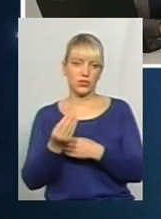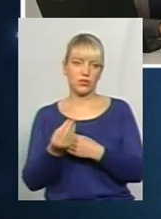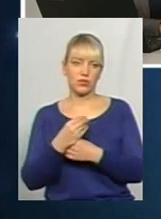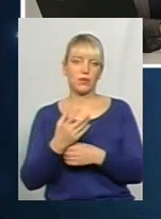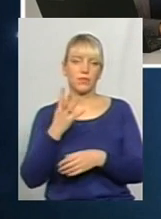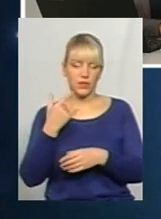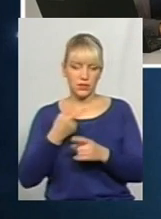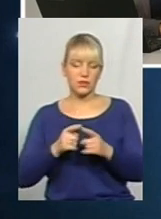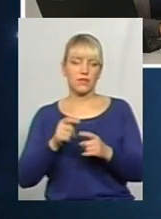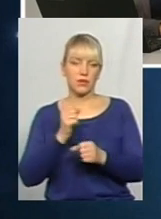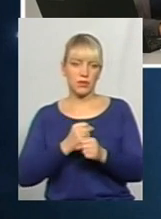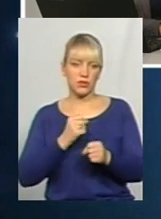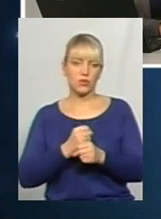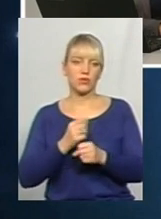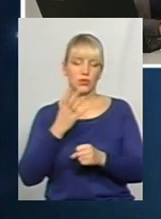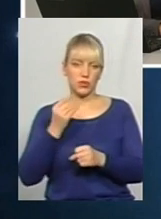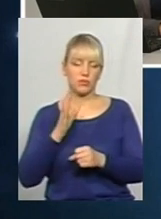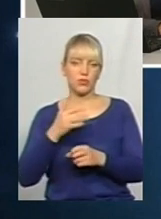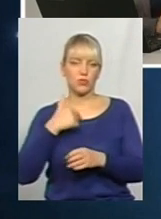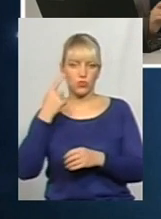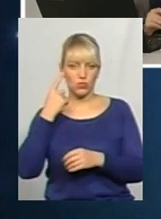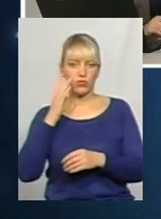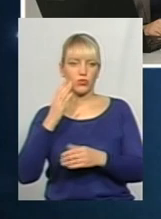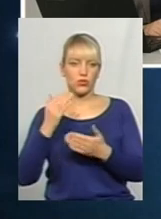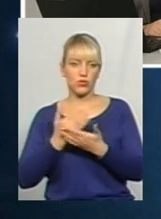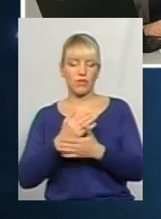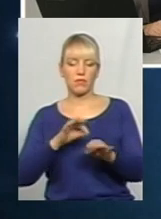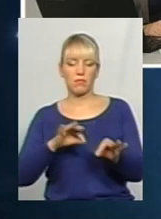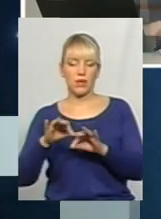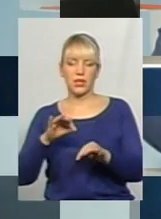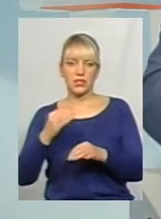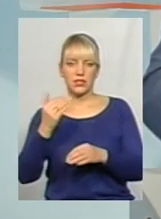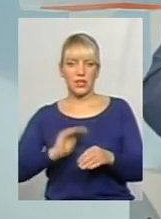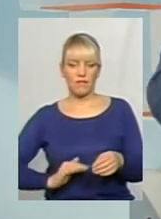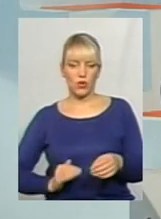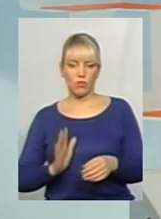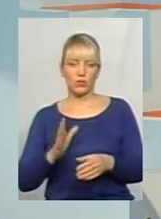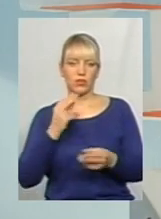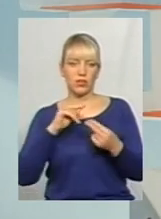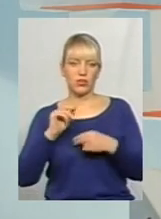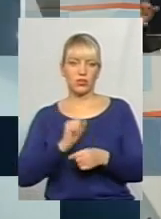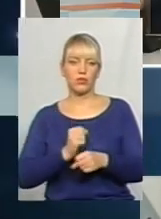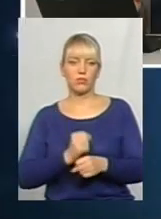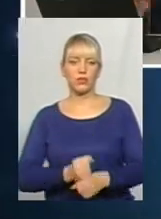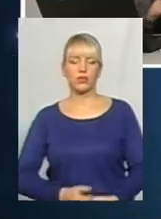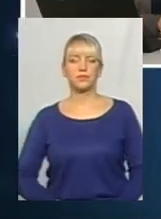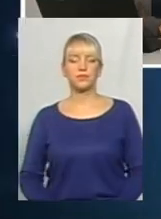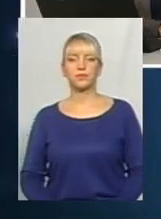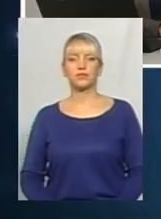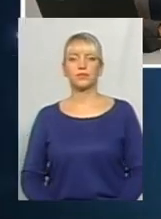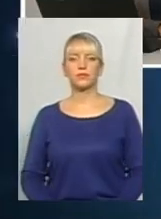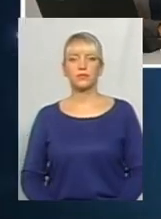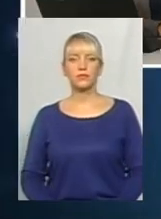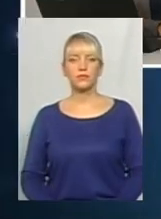Відпрацюємо. По 32 маршруту відпрацюємо. Я думаю, з новим перевізником нас буде покраща робота. Добре, дякую. Наступне відеопитання.